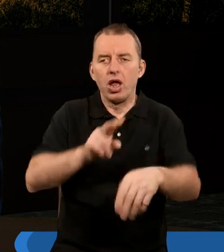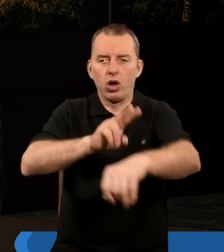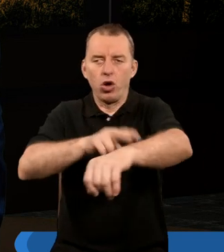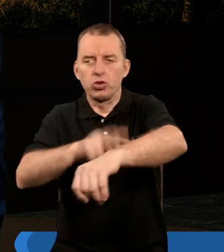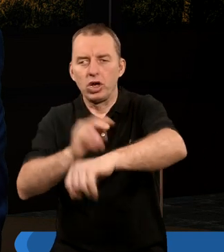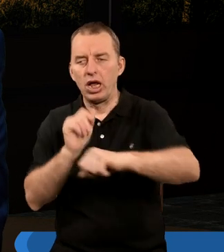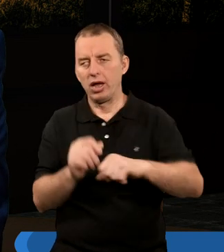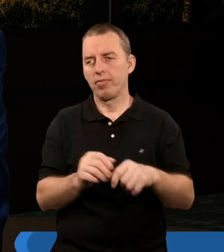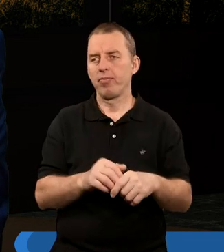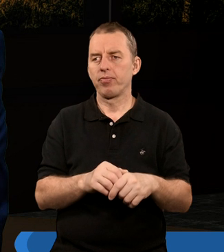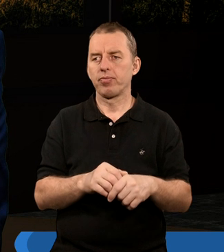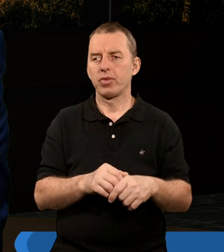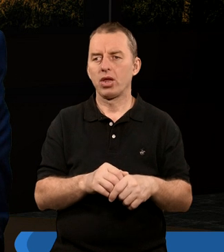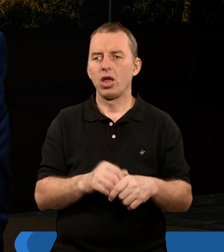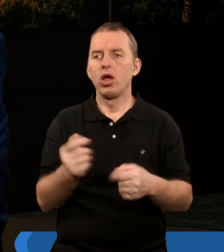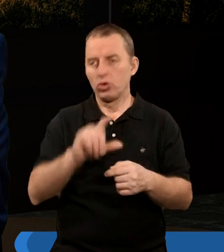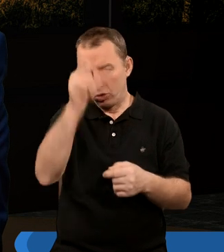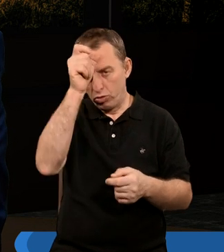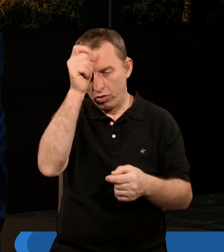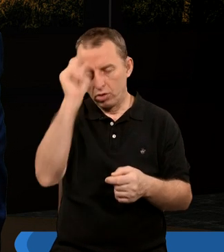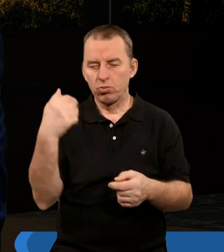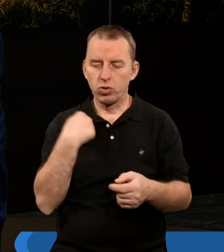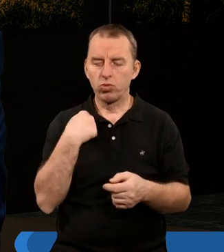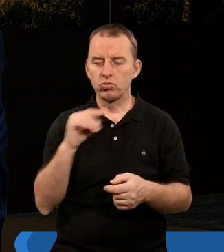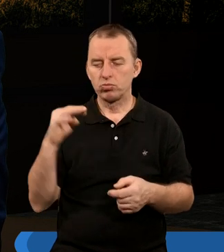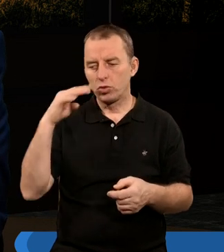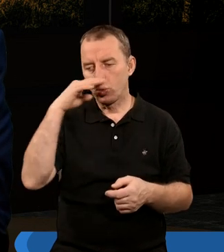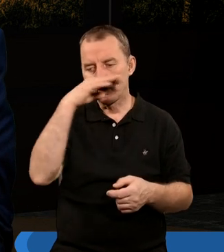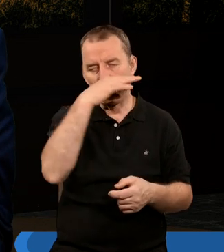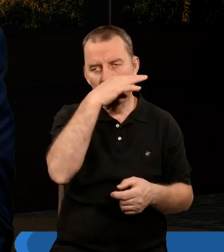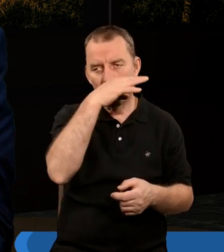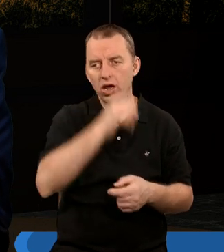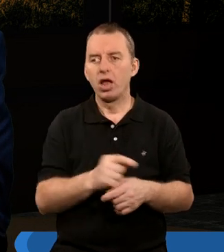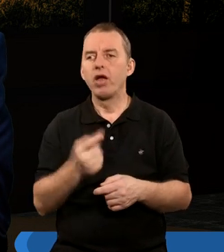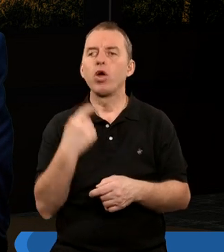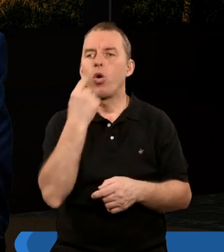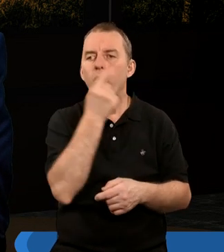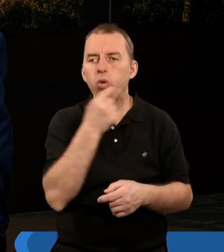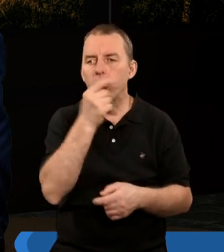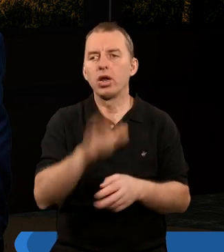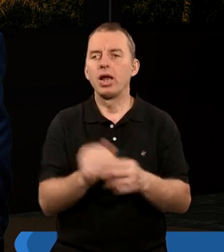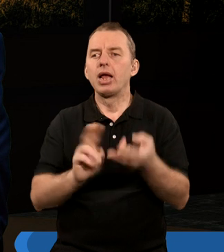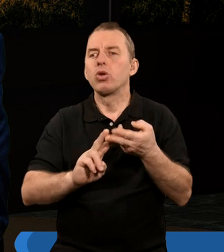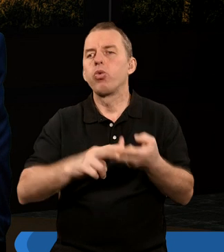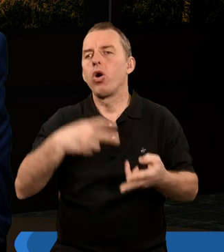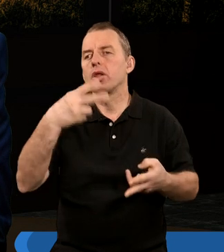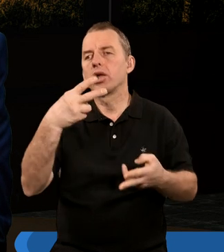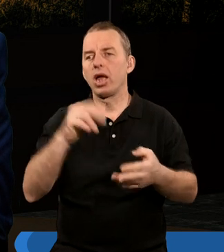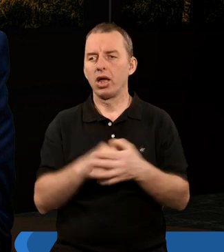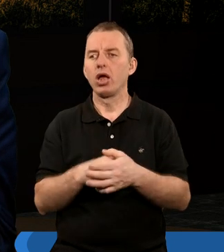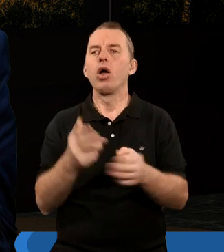godziny i przyszło wielkie rozczarowanie. I to, co było w ustach tak bardzo słodkie,